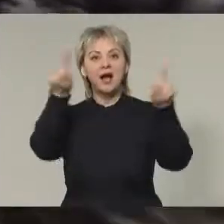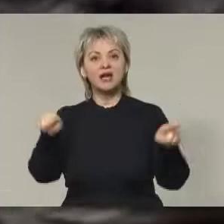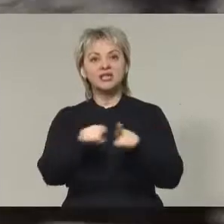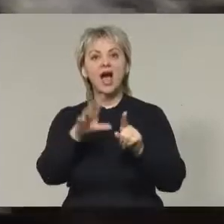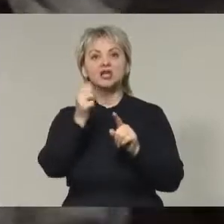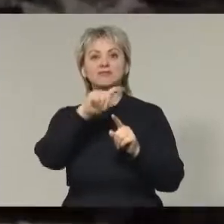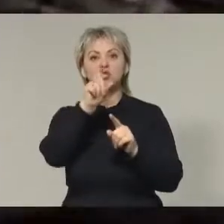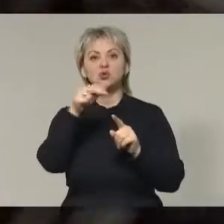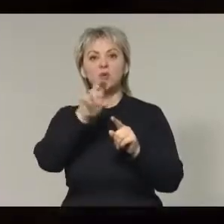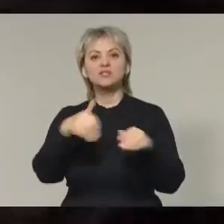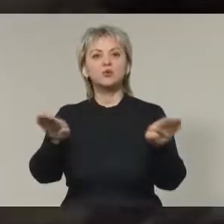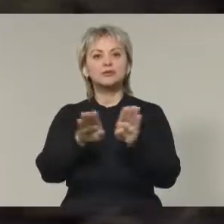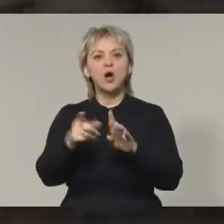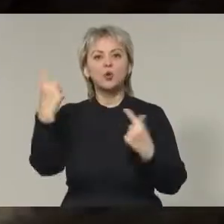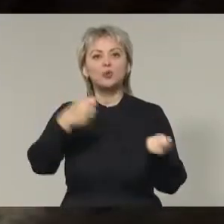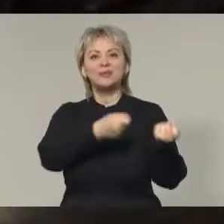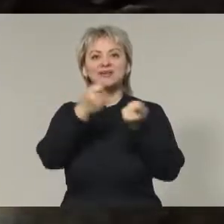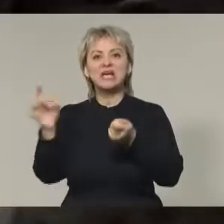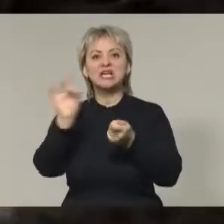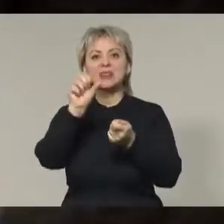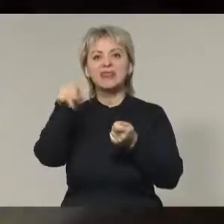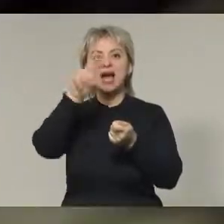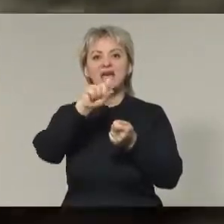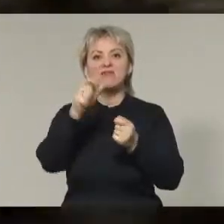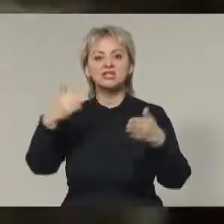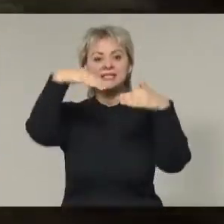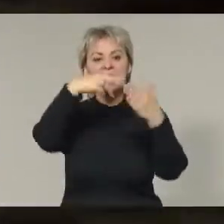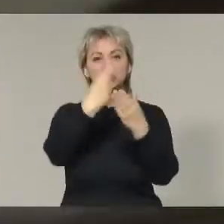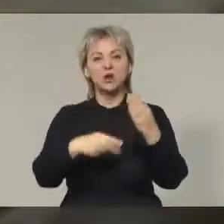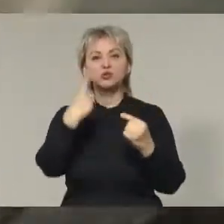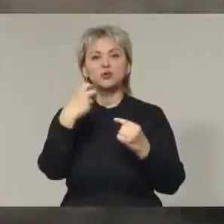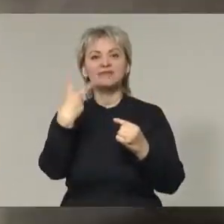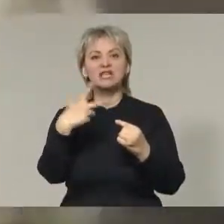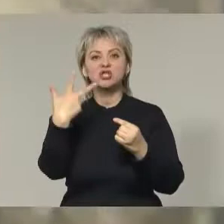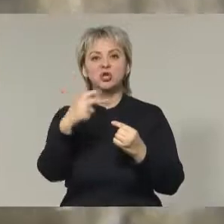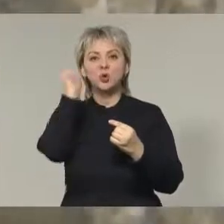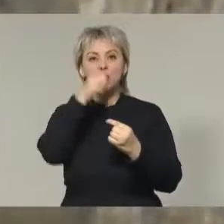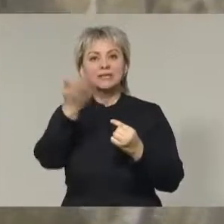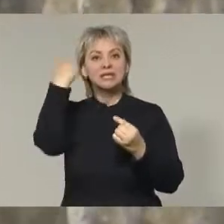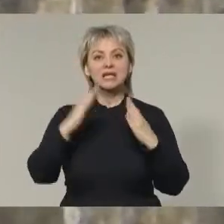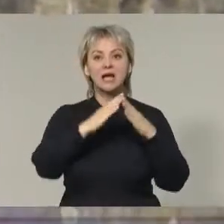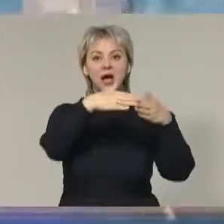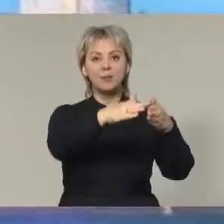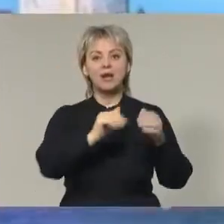Айвазовского. Такую легенду привезли ростовские дайверы с затонувшего 123 года назад корабля.